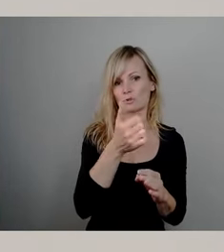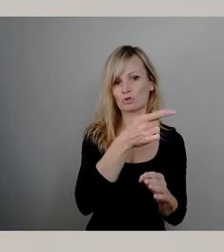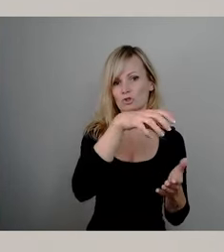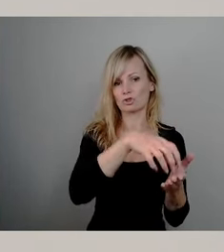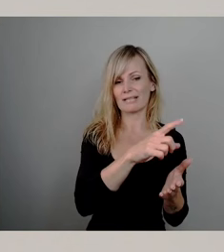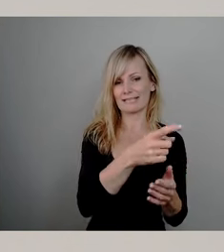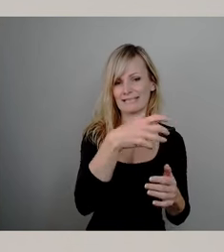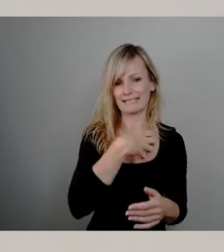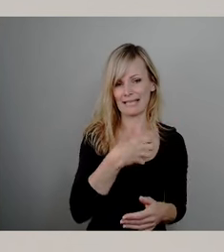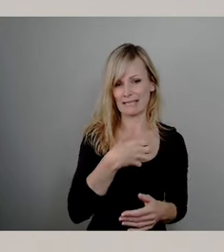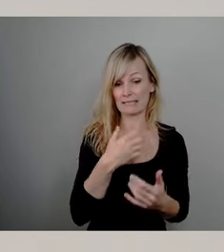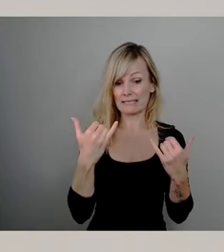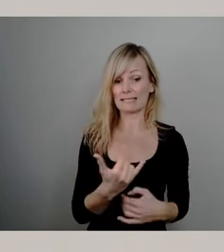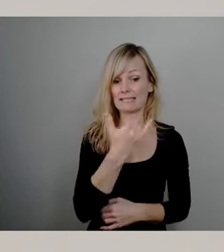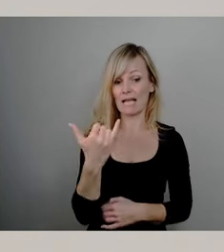,1 Millionen.